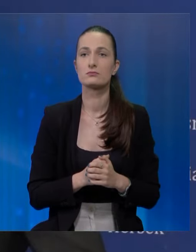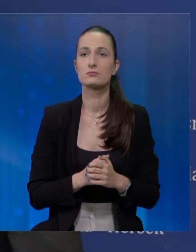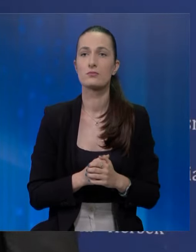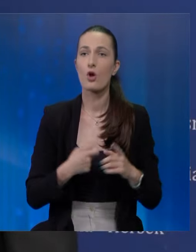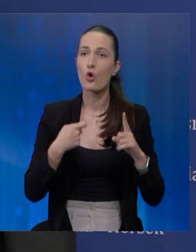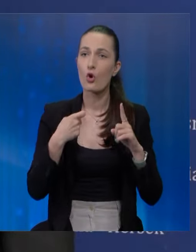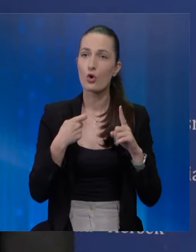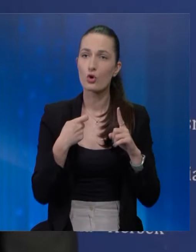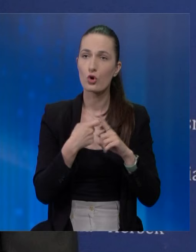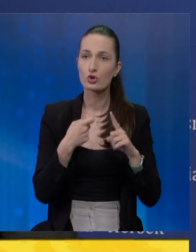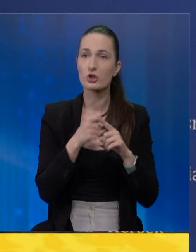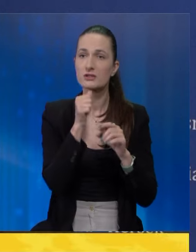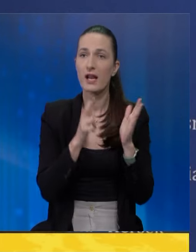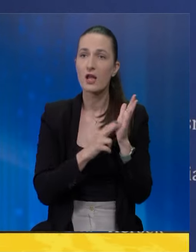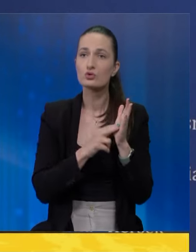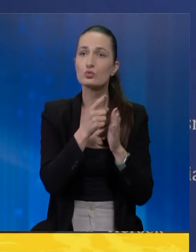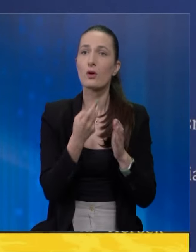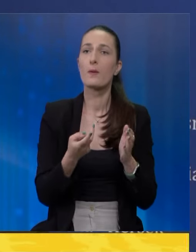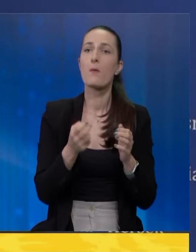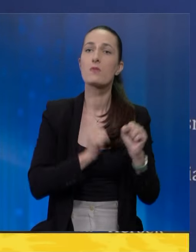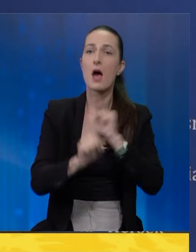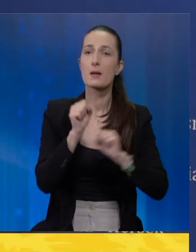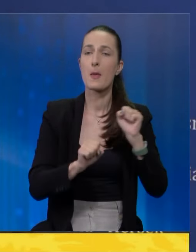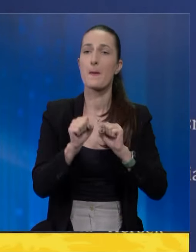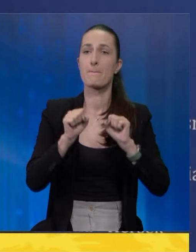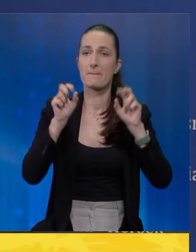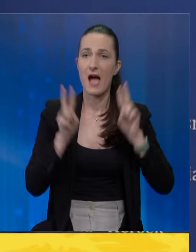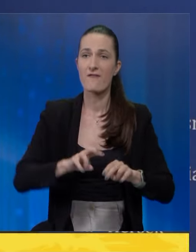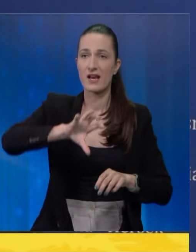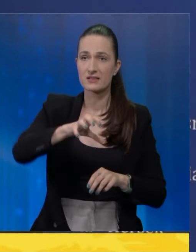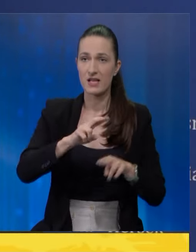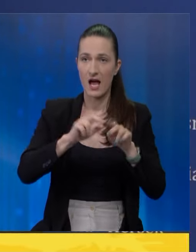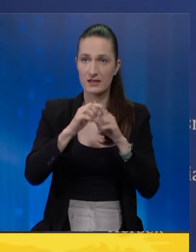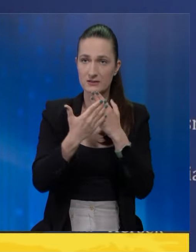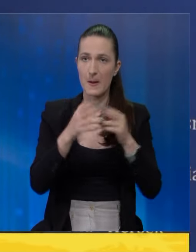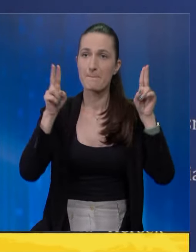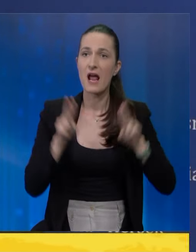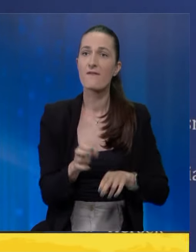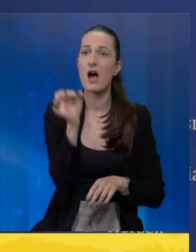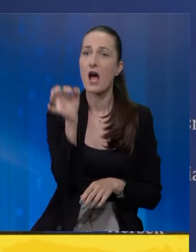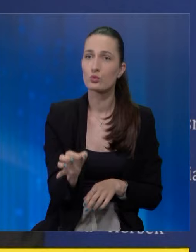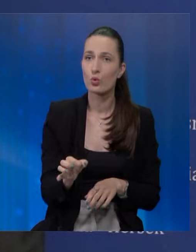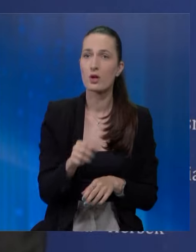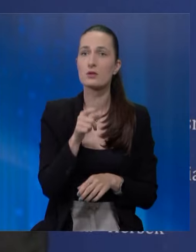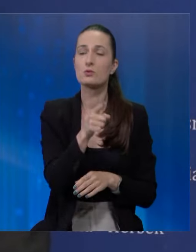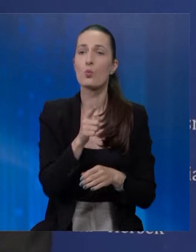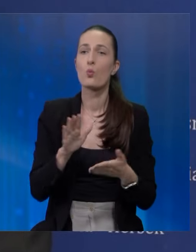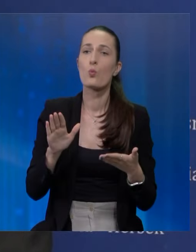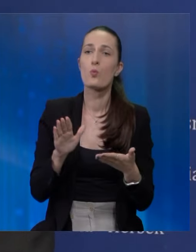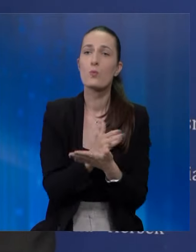Nešić branili su prava entiteta, HDZ prava kantona, da se